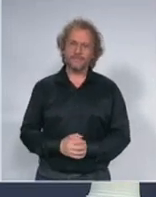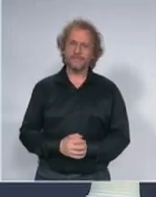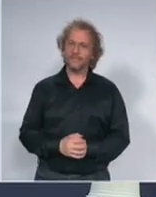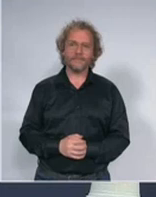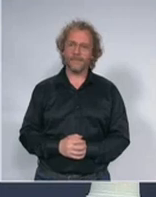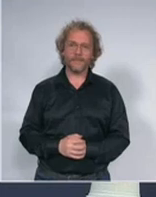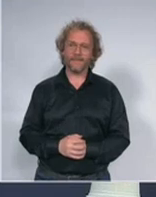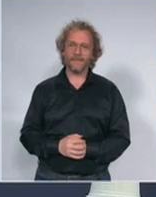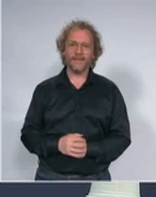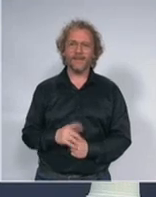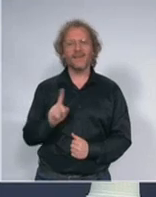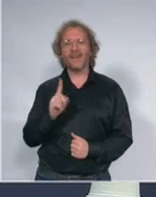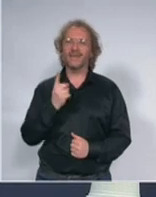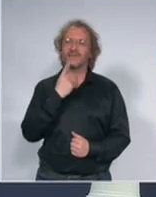neophodno